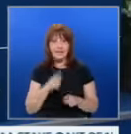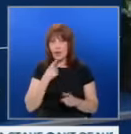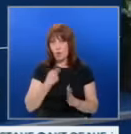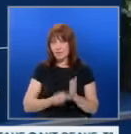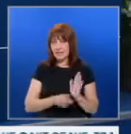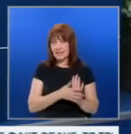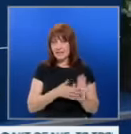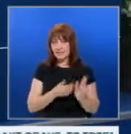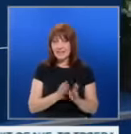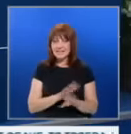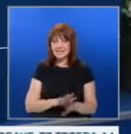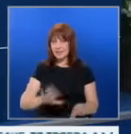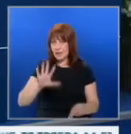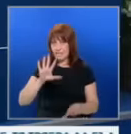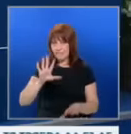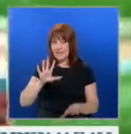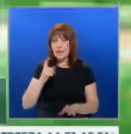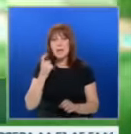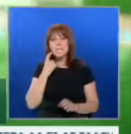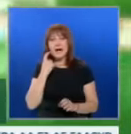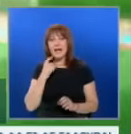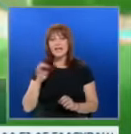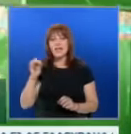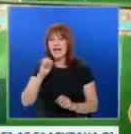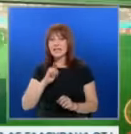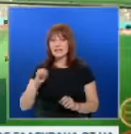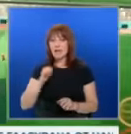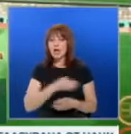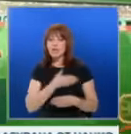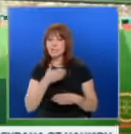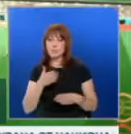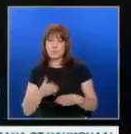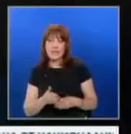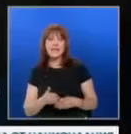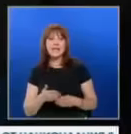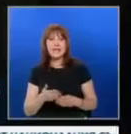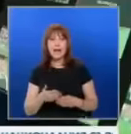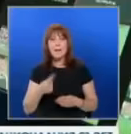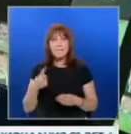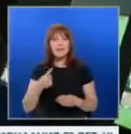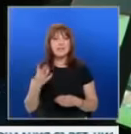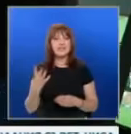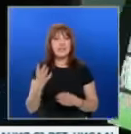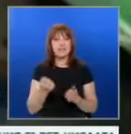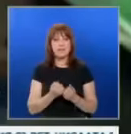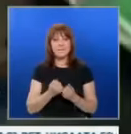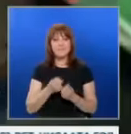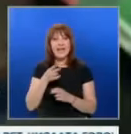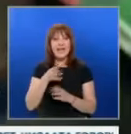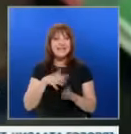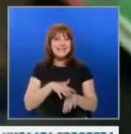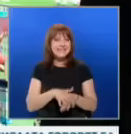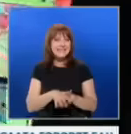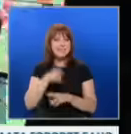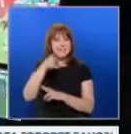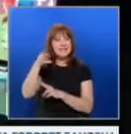схема, завършилият пет и в първенството ще играе бараж за Европа с последния придобил правото от челната четворка в редовния сезон. Системата за видеоарбитраж остава